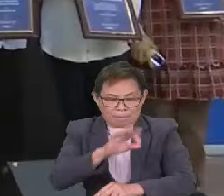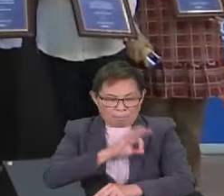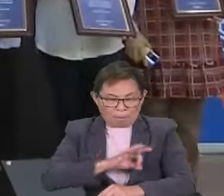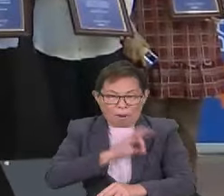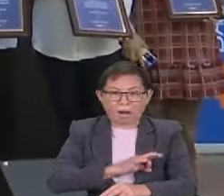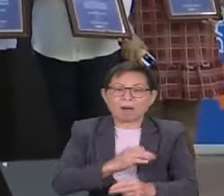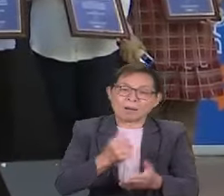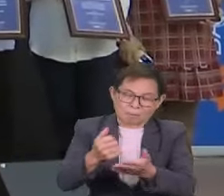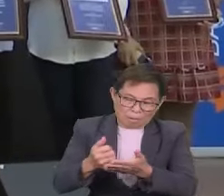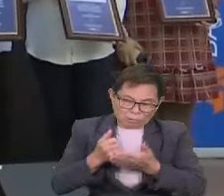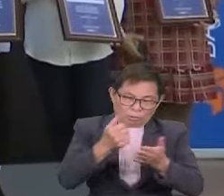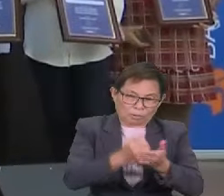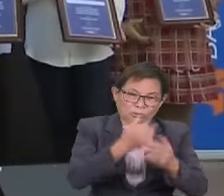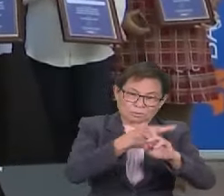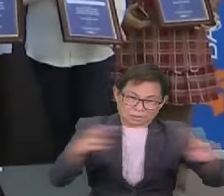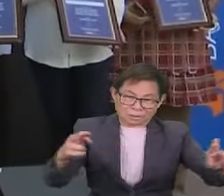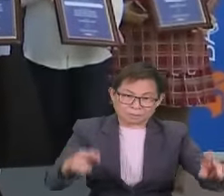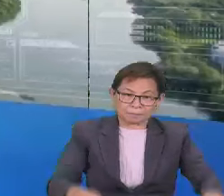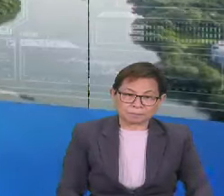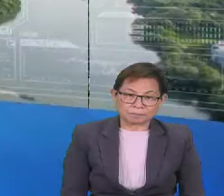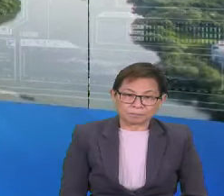kemudahan dan bantuan yang disediakan.